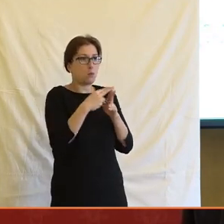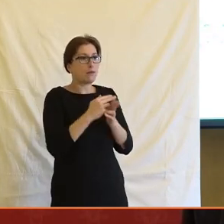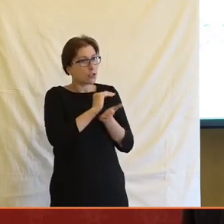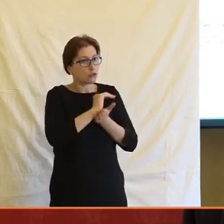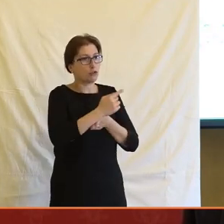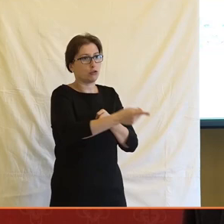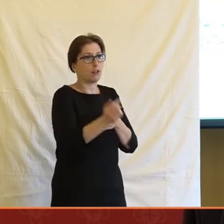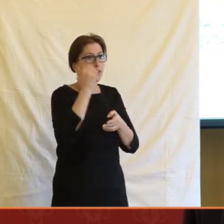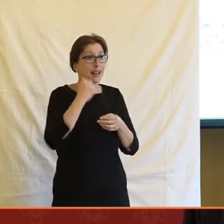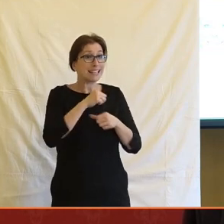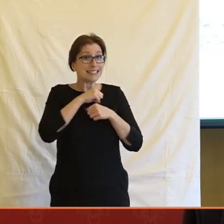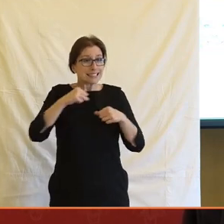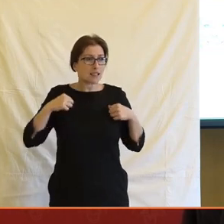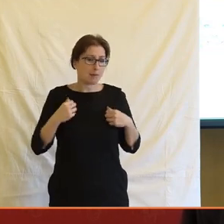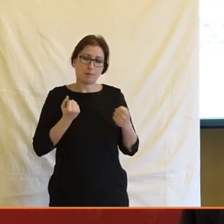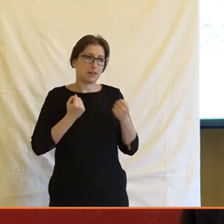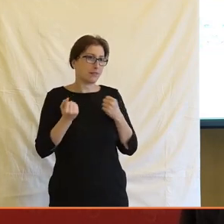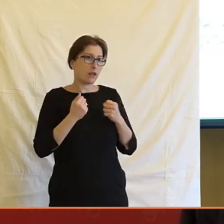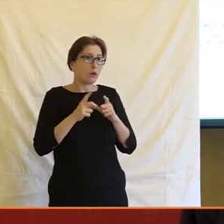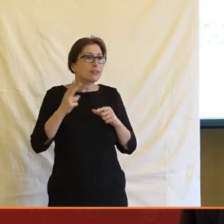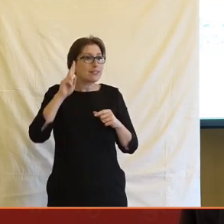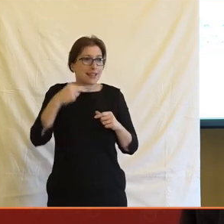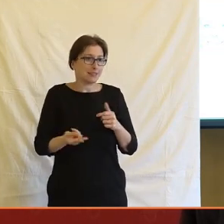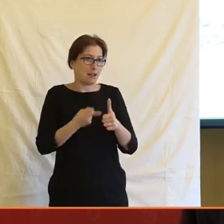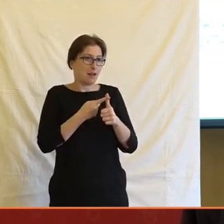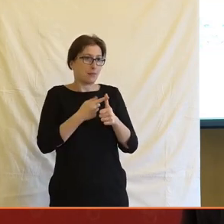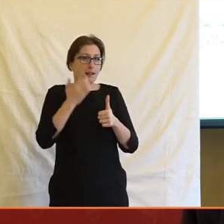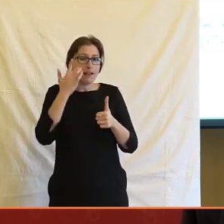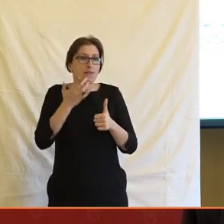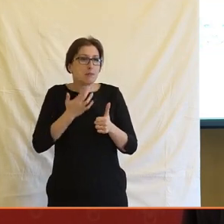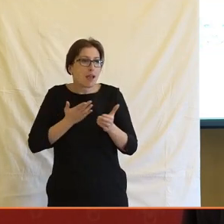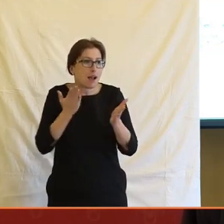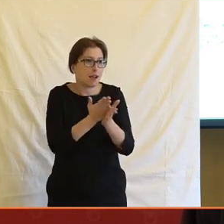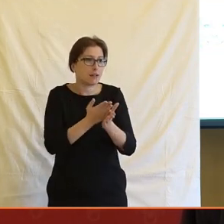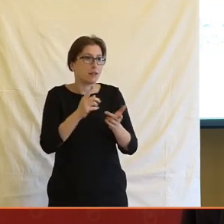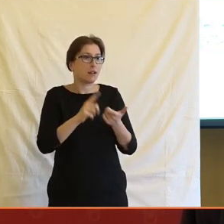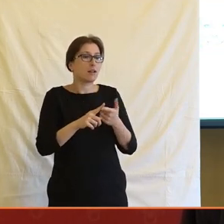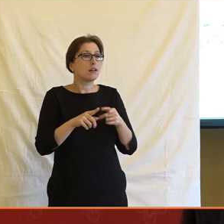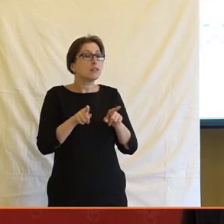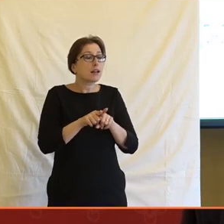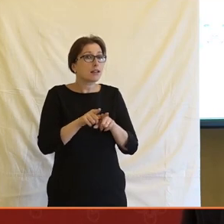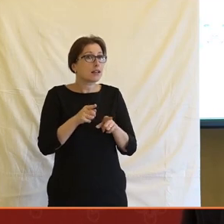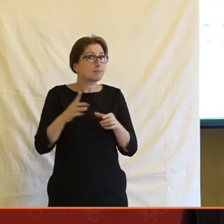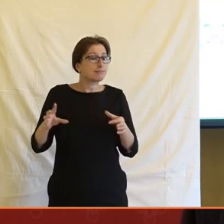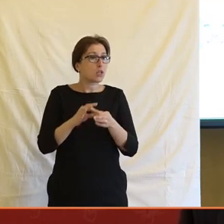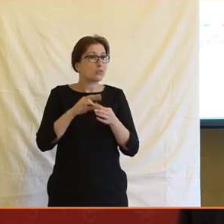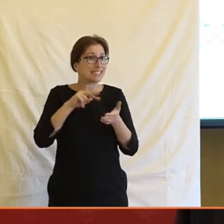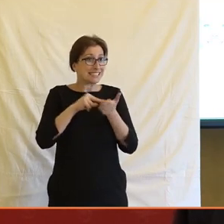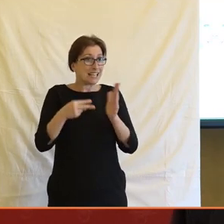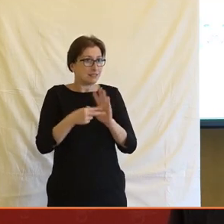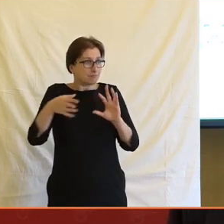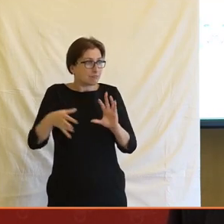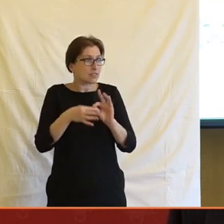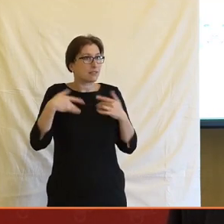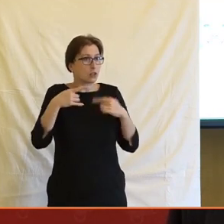prostě, aby to opravdu fungovalo. Protože ta znalost těch asistivních technologií je strašně nízká. Ono ani jako, ta jejich technologická